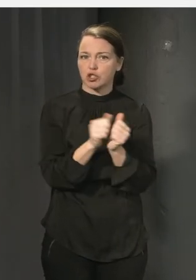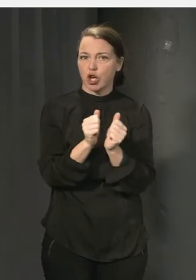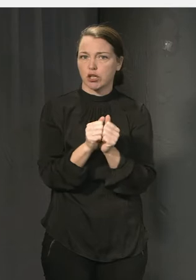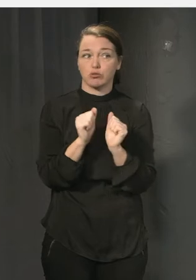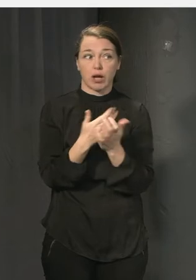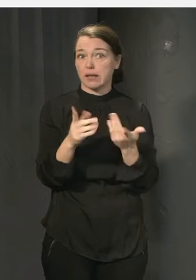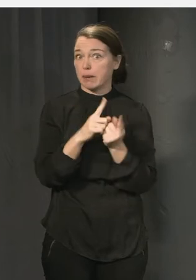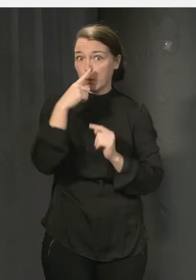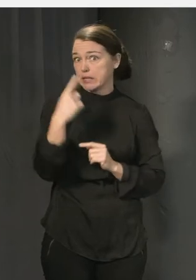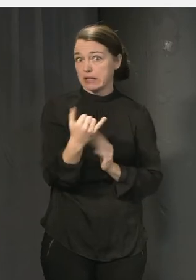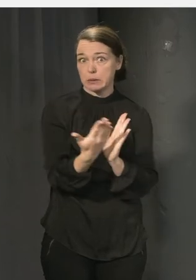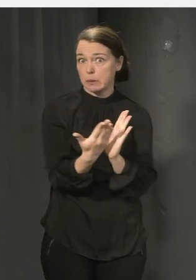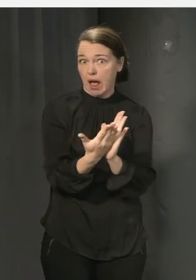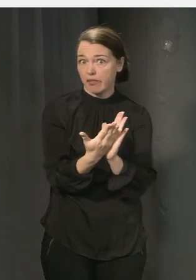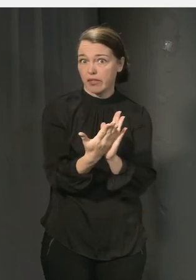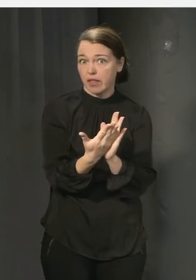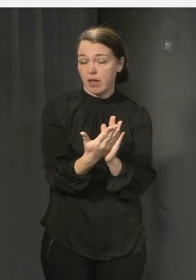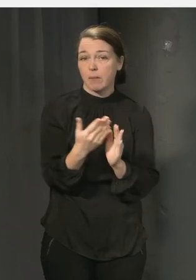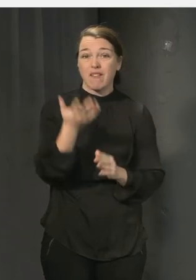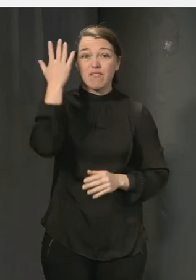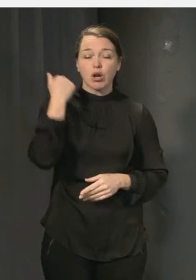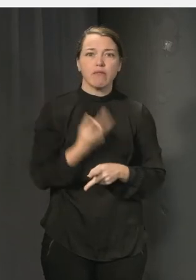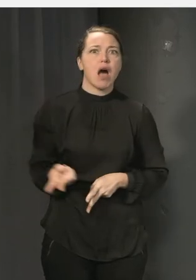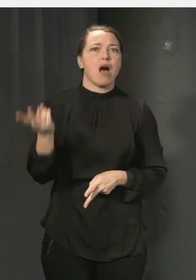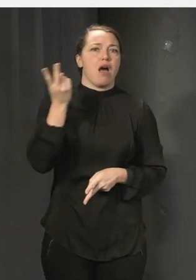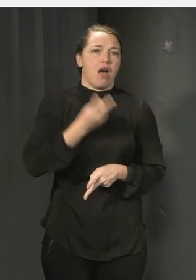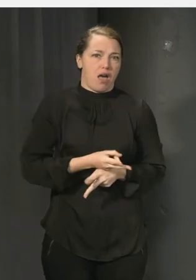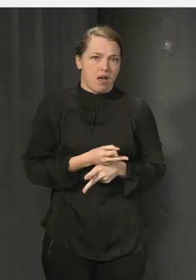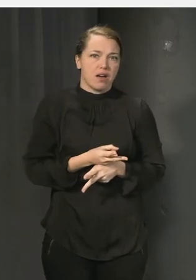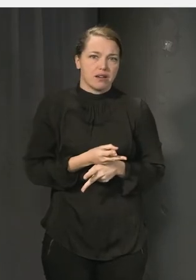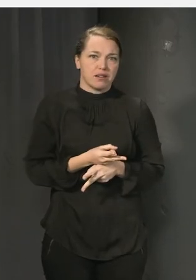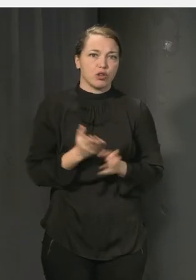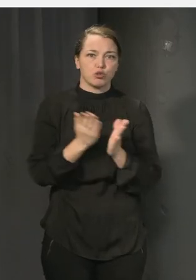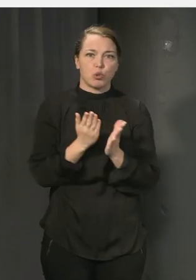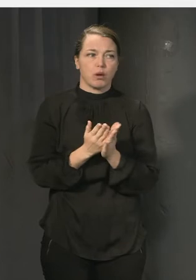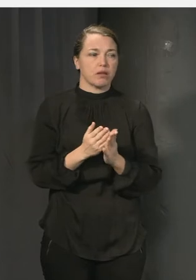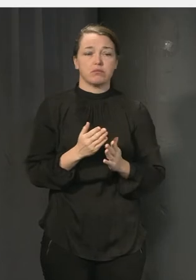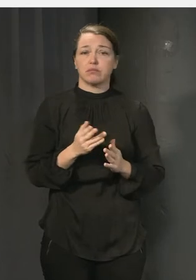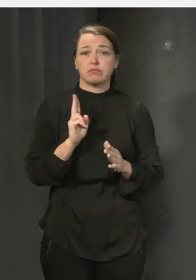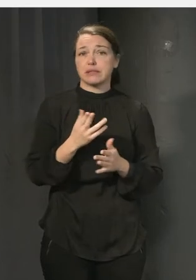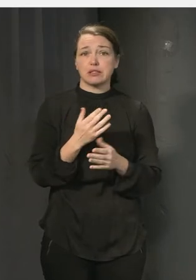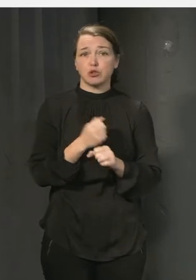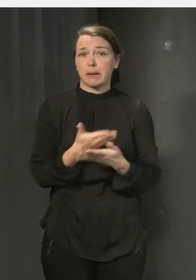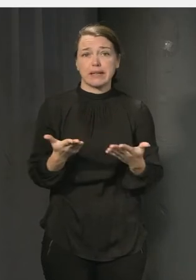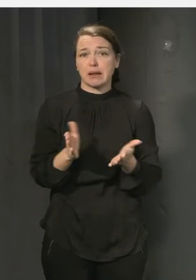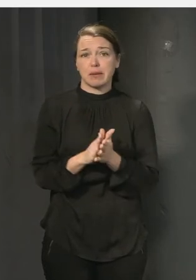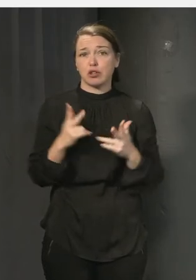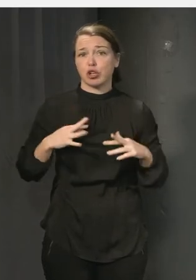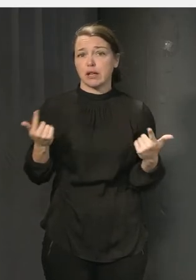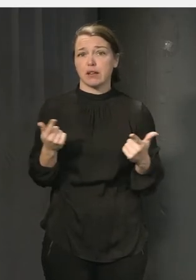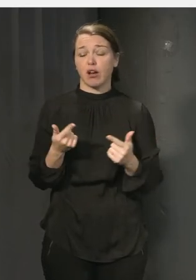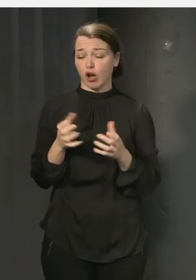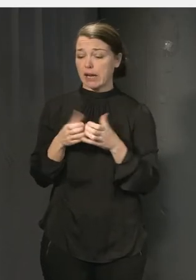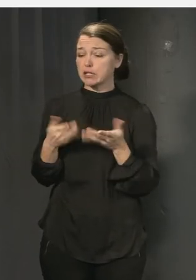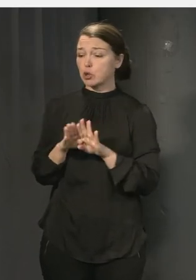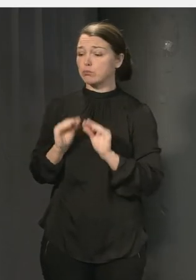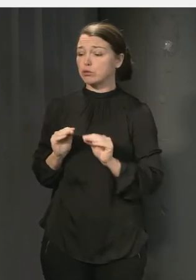utsatta för. Men det var ännu värre förr skulle jag säga när skolan inte i någon större utsträckning faktiskt brydde sig om vad som hände utanför